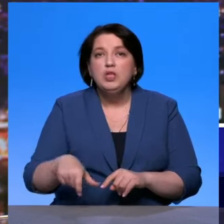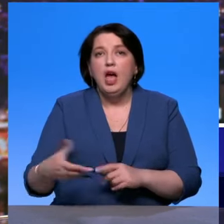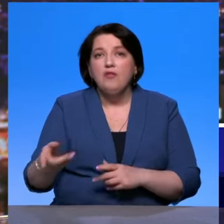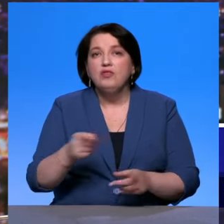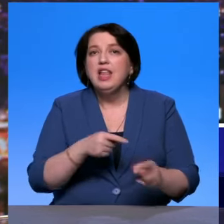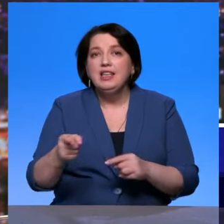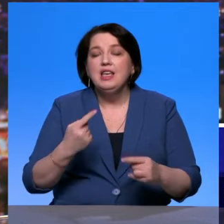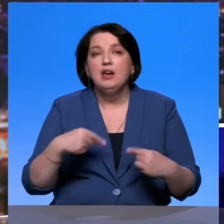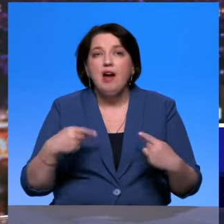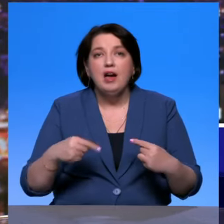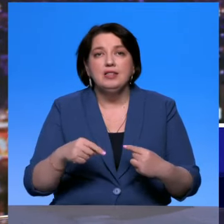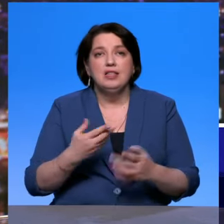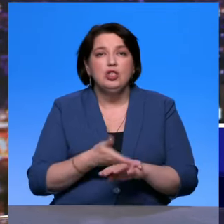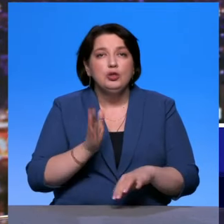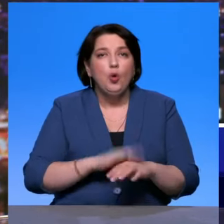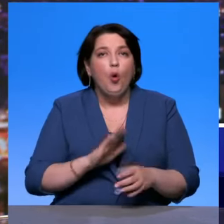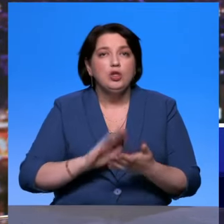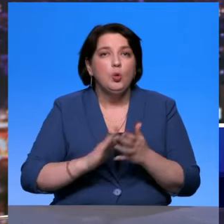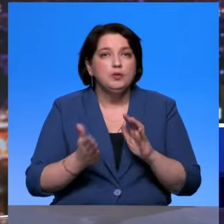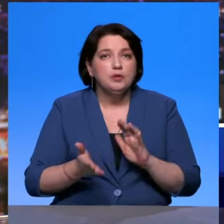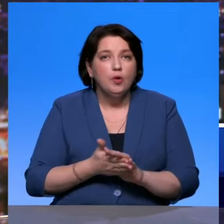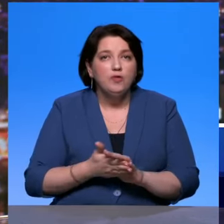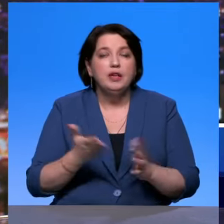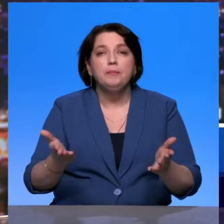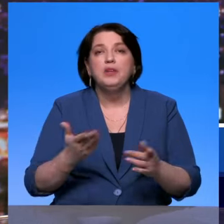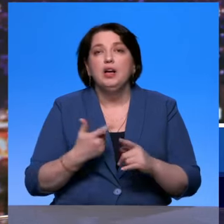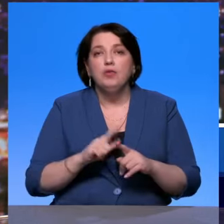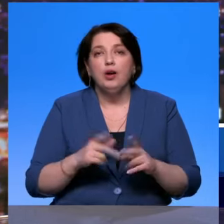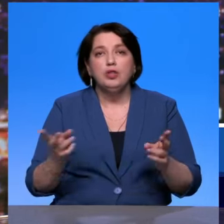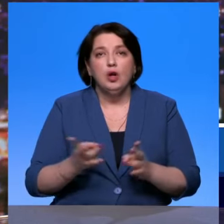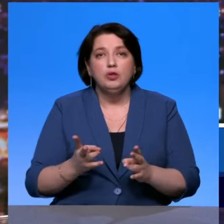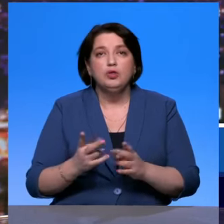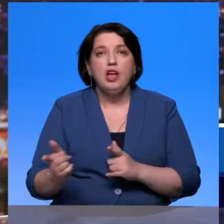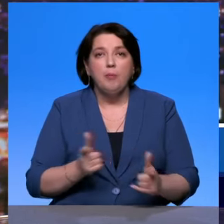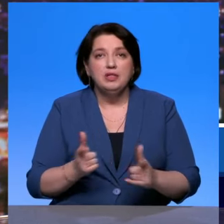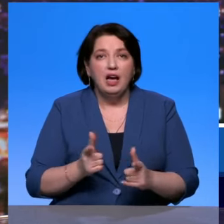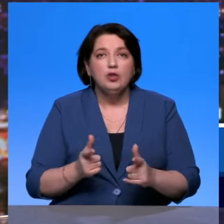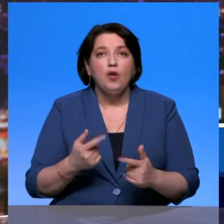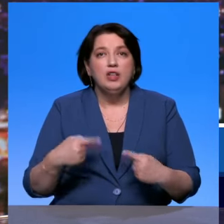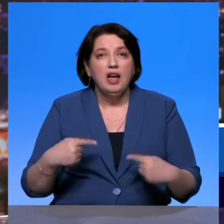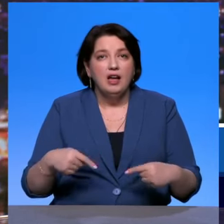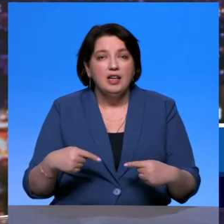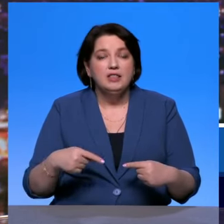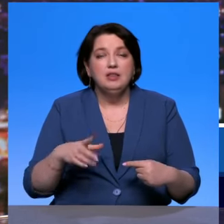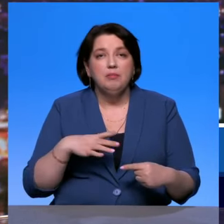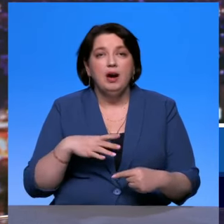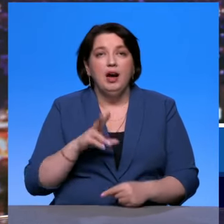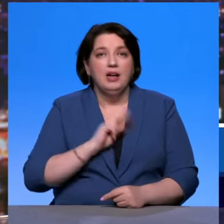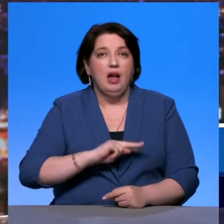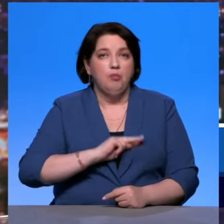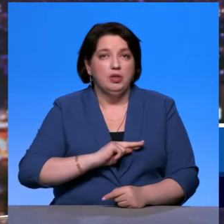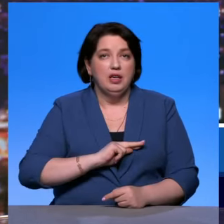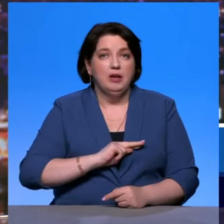раз о хороших условиях, которые нужно создавать мобильным трудовым кадром. Давайте пообщаемся с нашим следующим собеседником